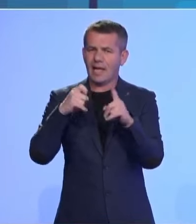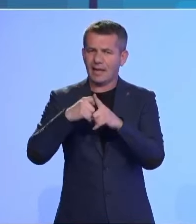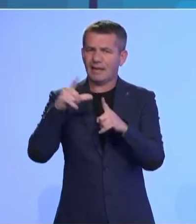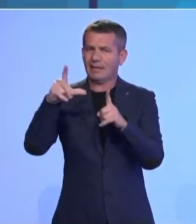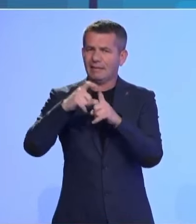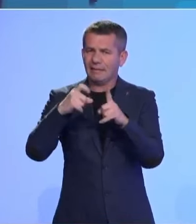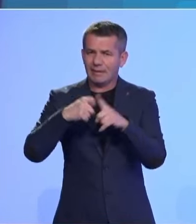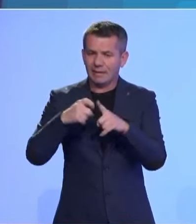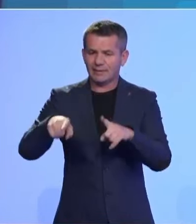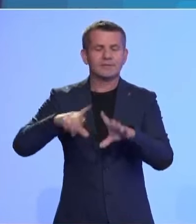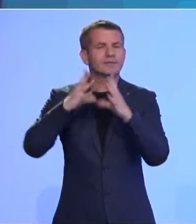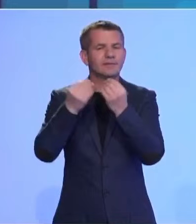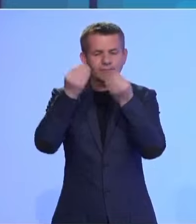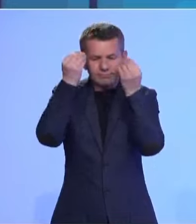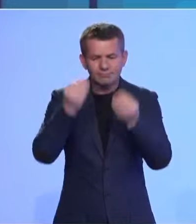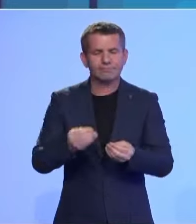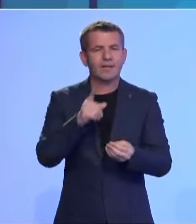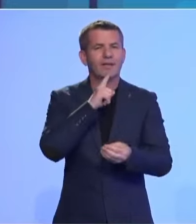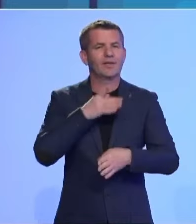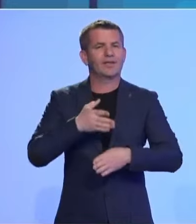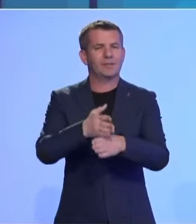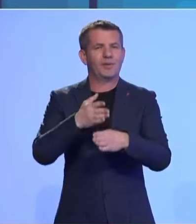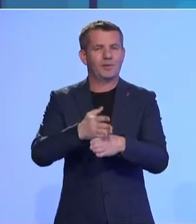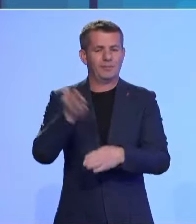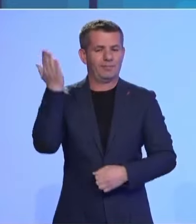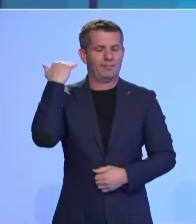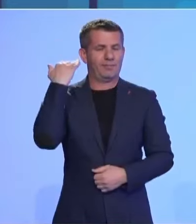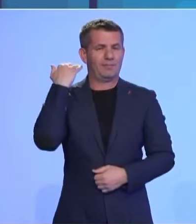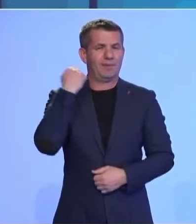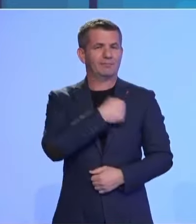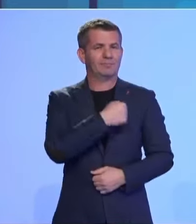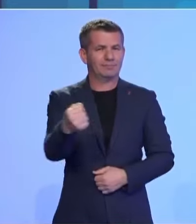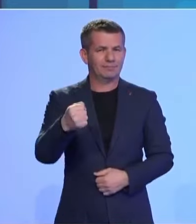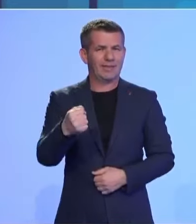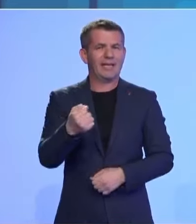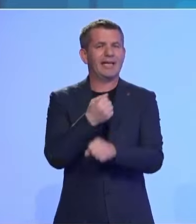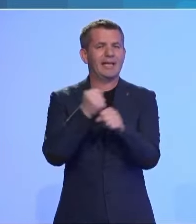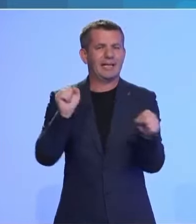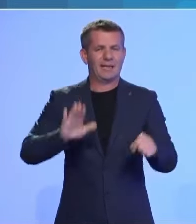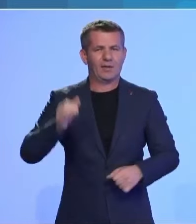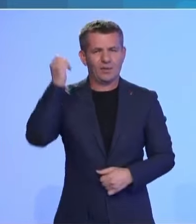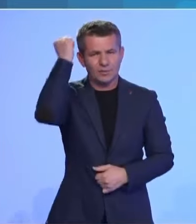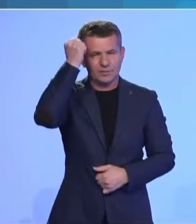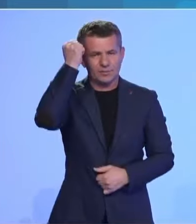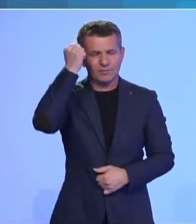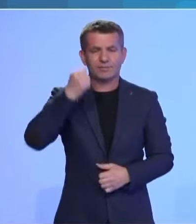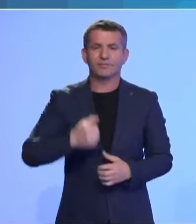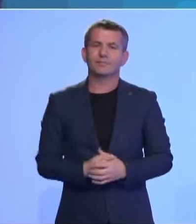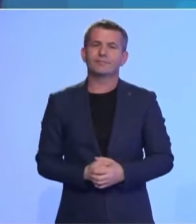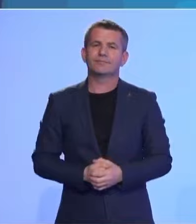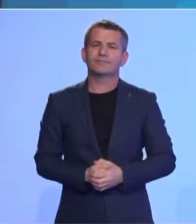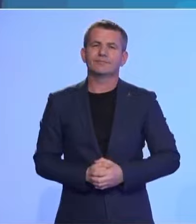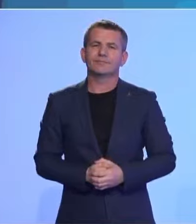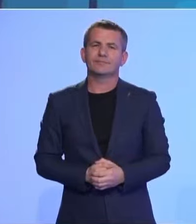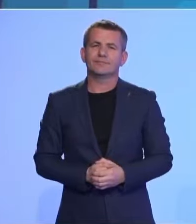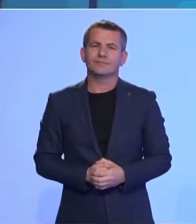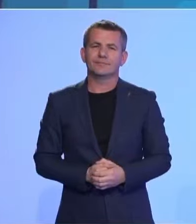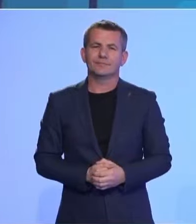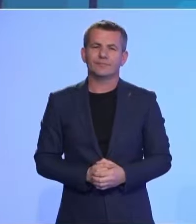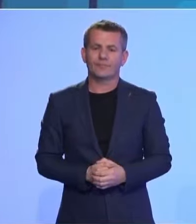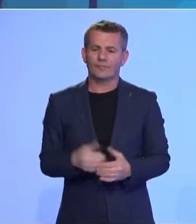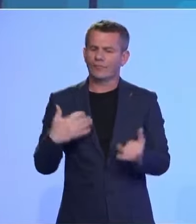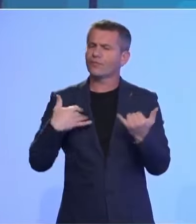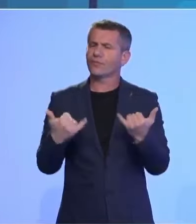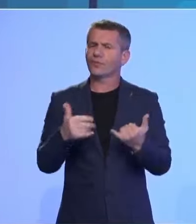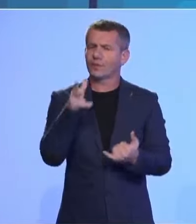kontribuan në lirin dhe pavarsin e vendit tonë. Ndjekim në vazhdim, deklaratat e tyre. Kërëj të urej